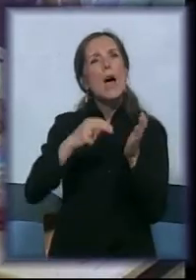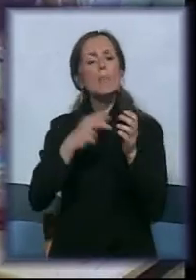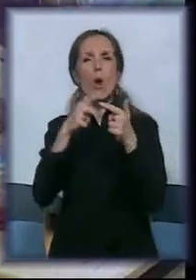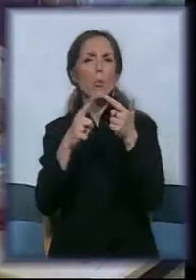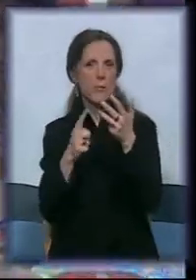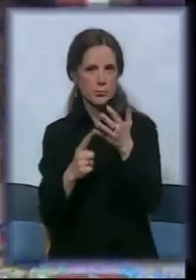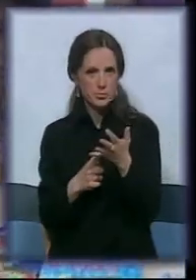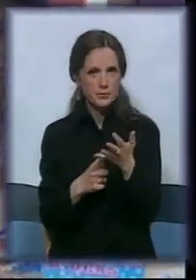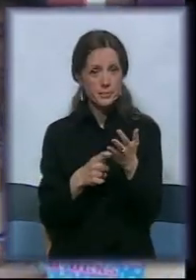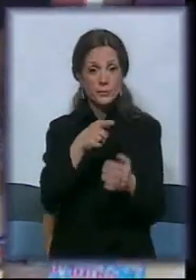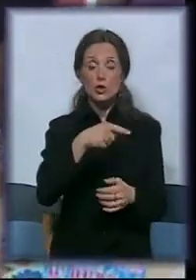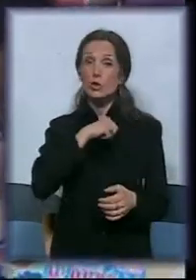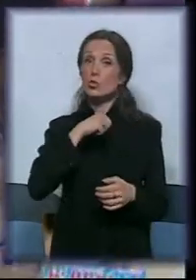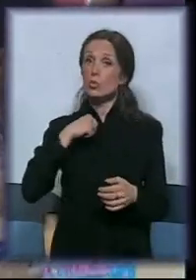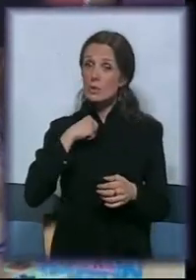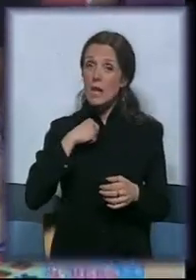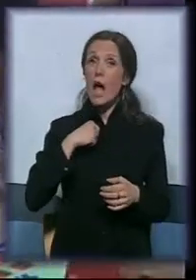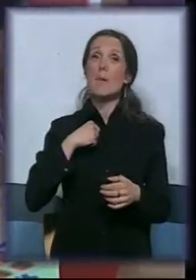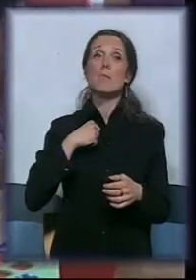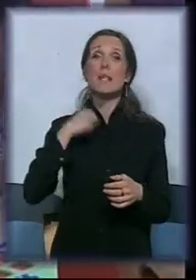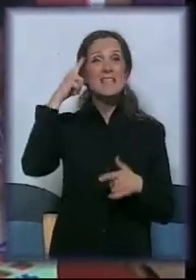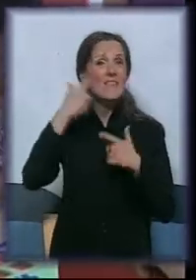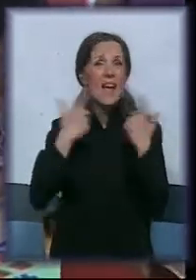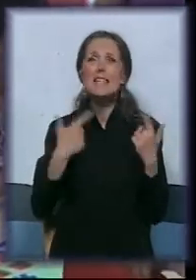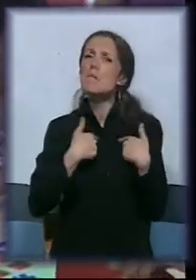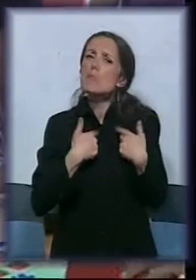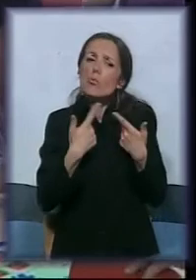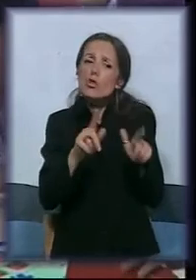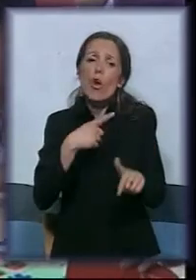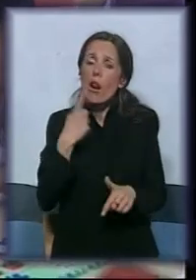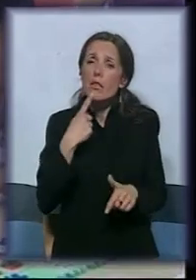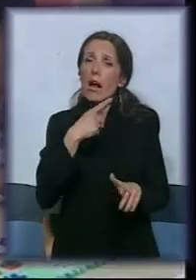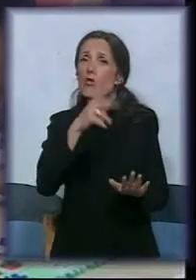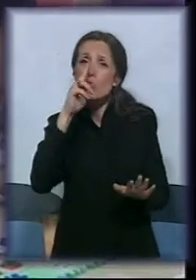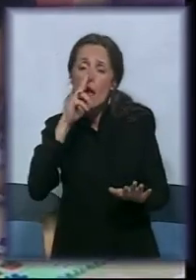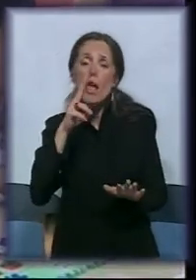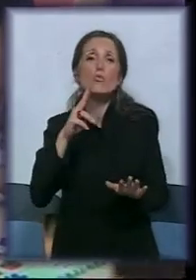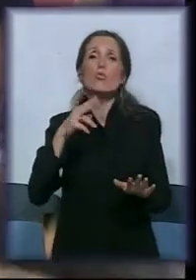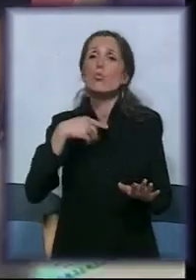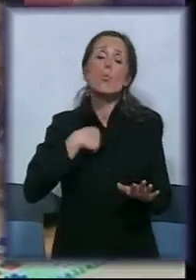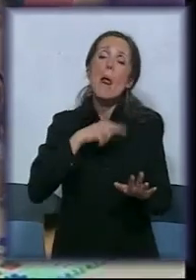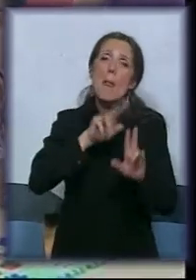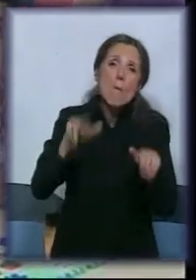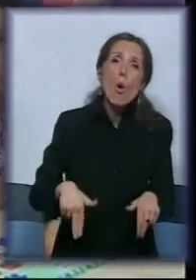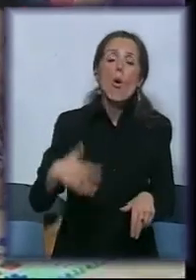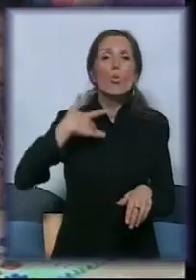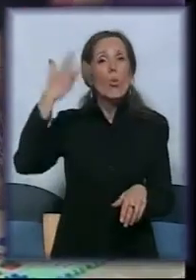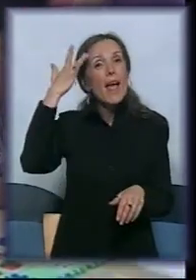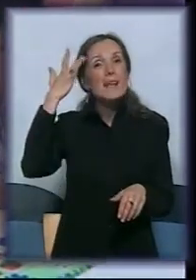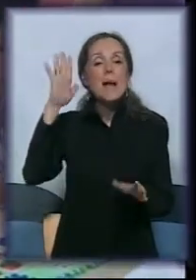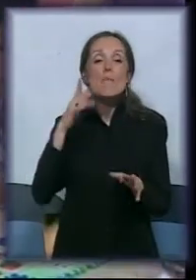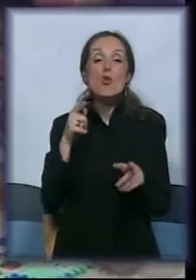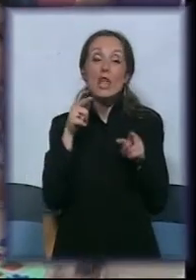prosto mi smo im dozvolili da kažu i neću, ne mogu ili ne znam i tako dalje. Možda neke stvari koje u